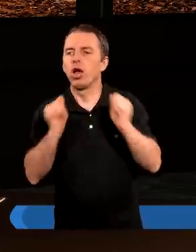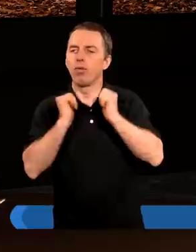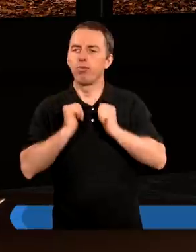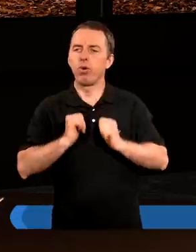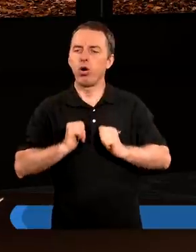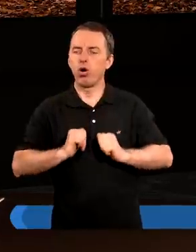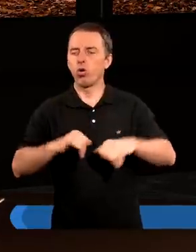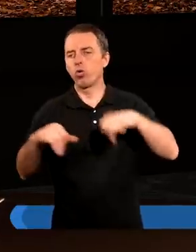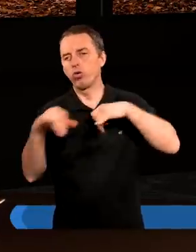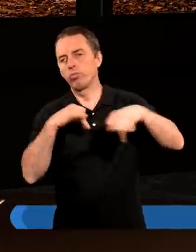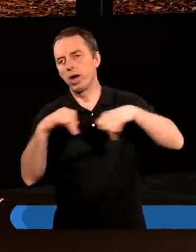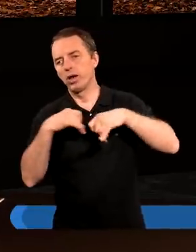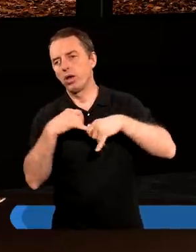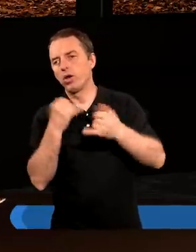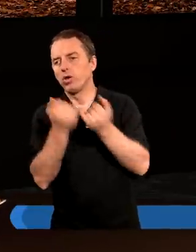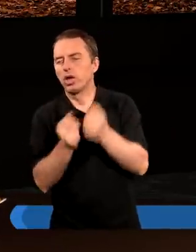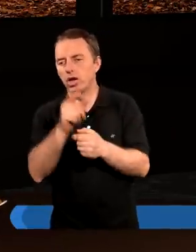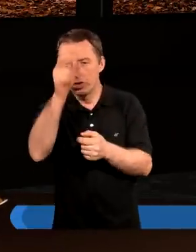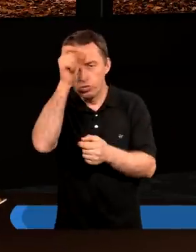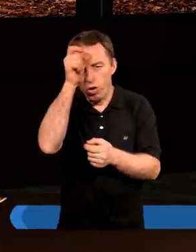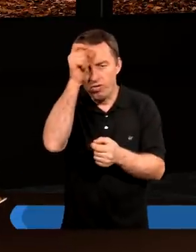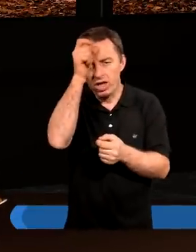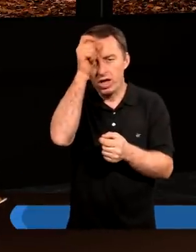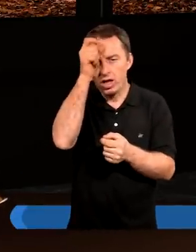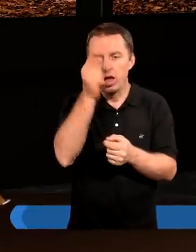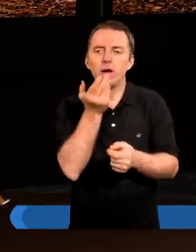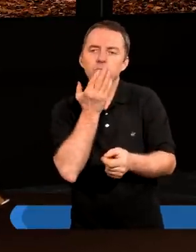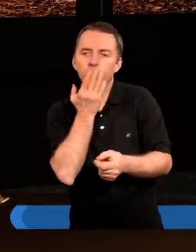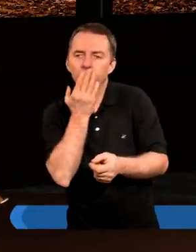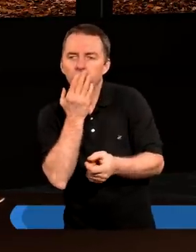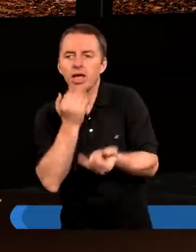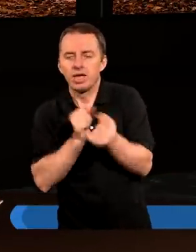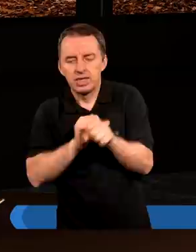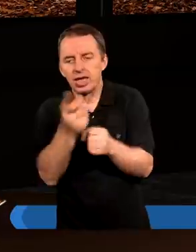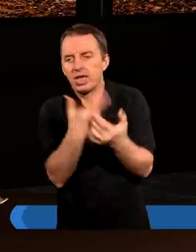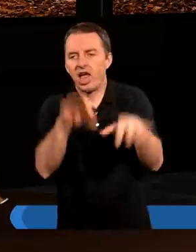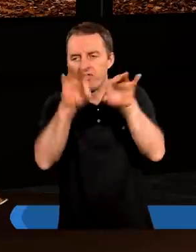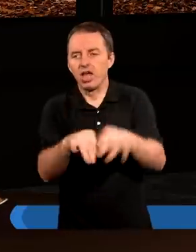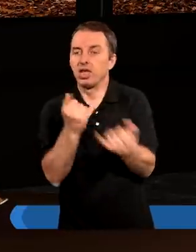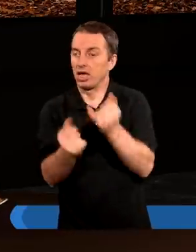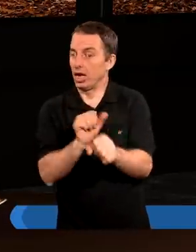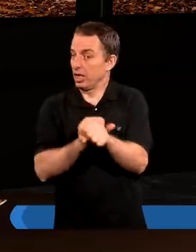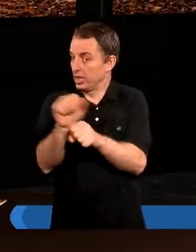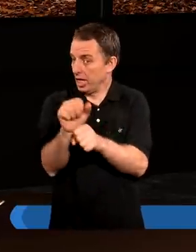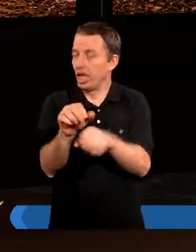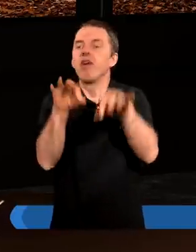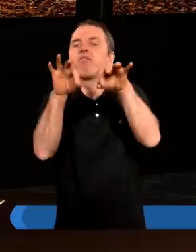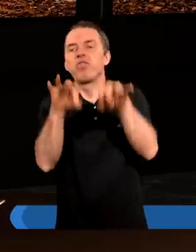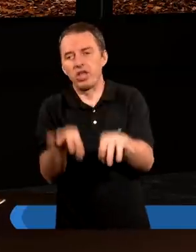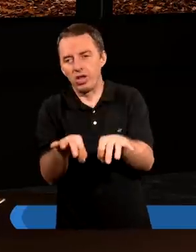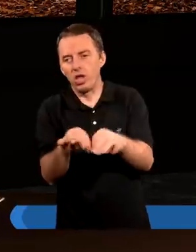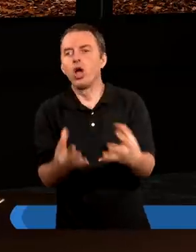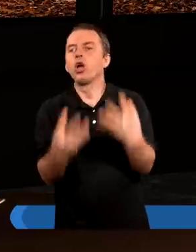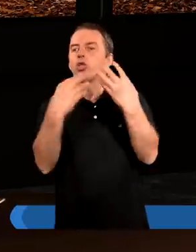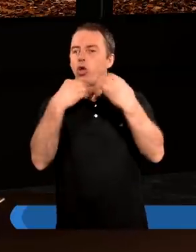pokój panuje. Tym bardziej, jeżeli człowiek, no mówię, że jest niewinny, bo jeżeli jest winny,